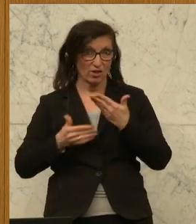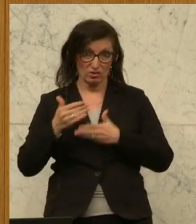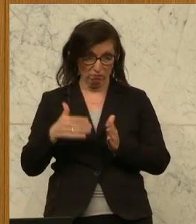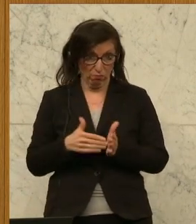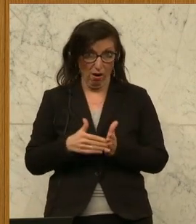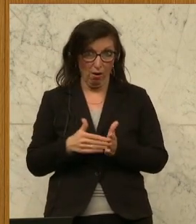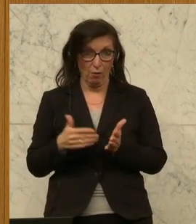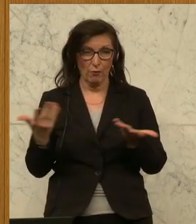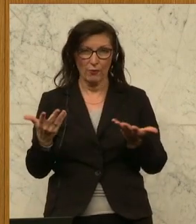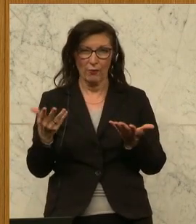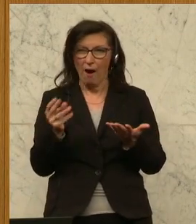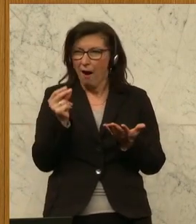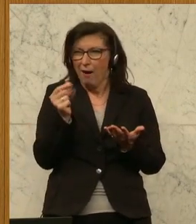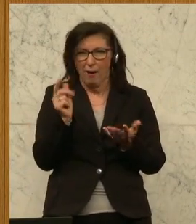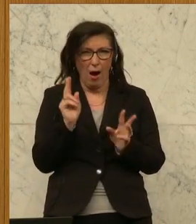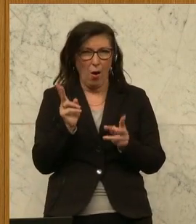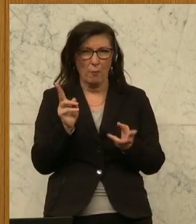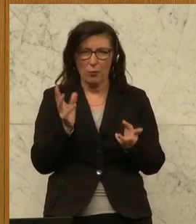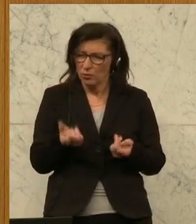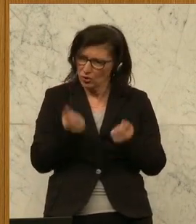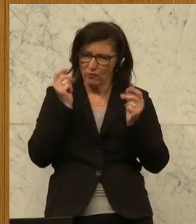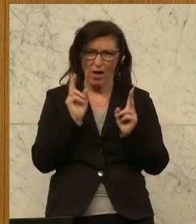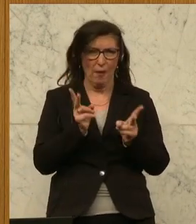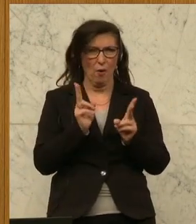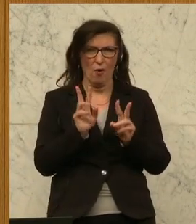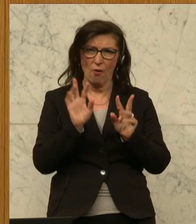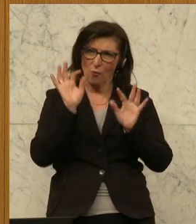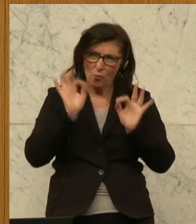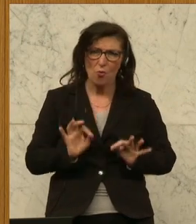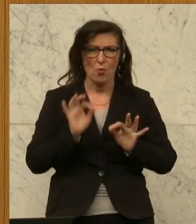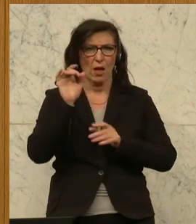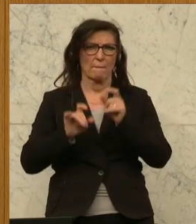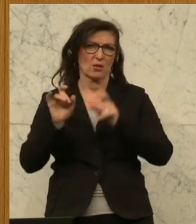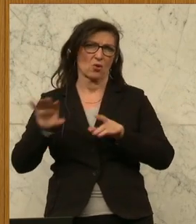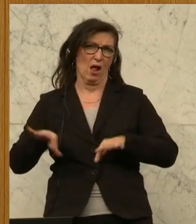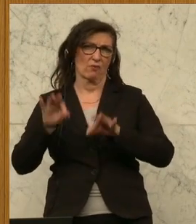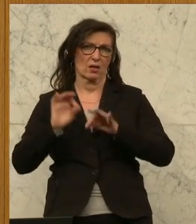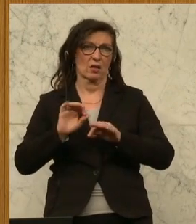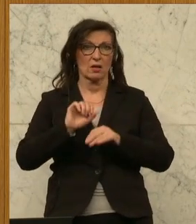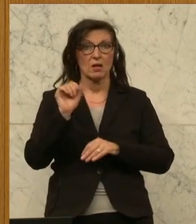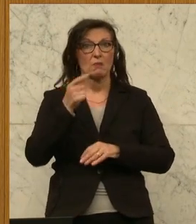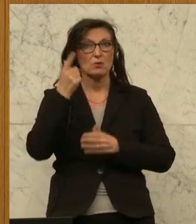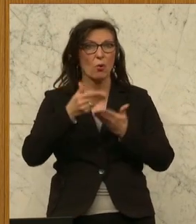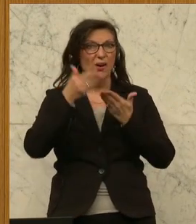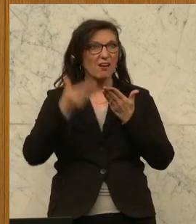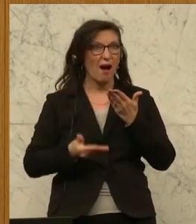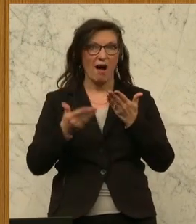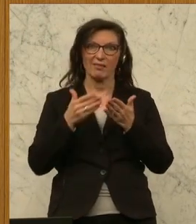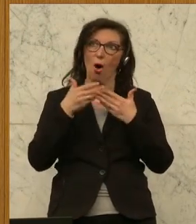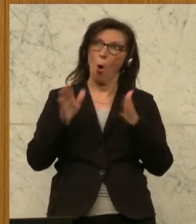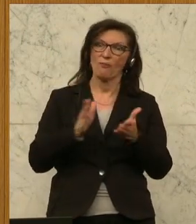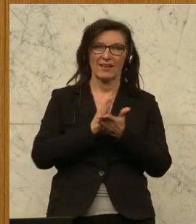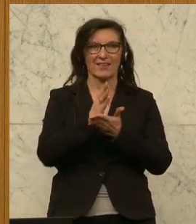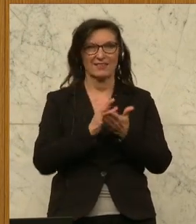werden und es ist kaum, kaum möglich oder ganz schwer möglich, entsprechendes Personal zu finden, gerade in den Gehaltsstrukturen, wie wir es im öffentlichen Dienst haben.